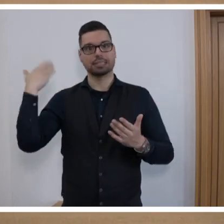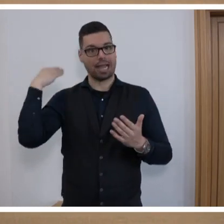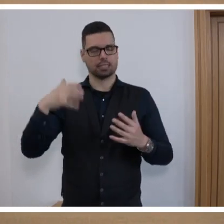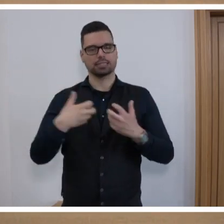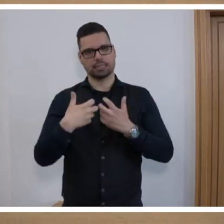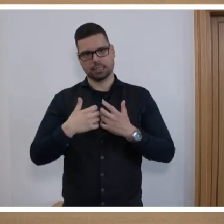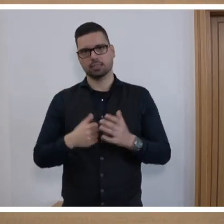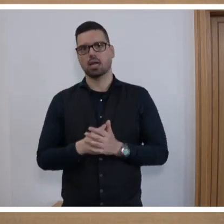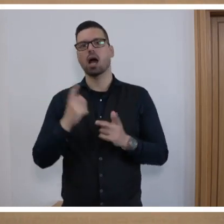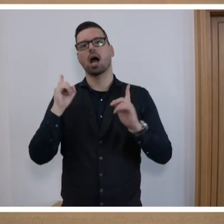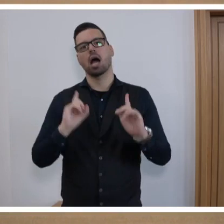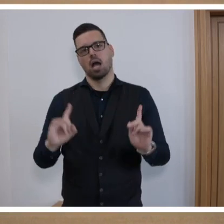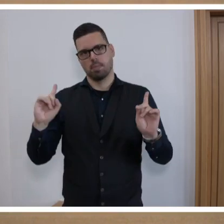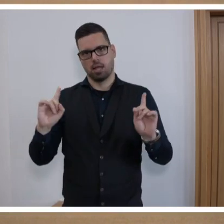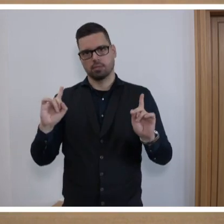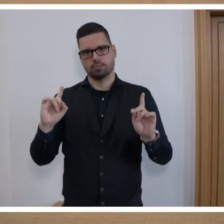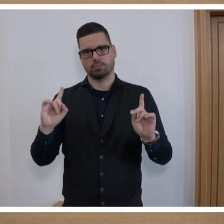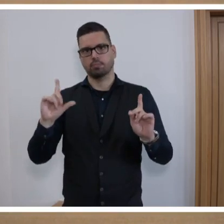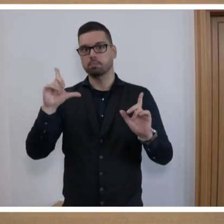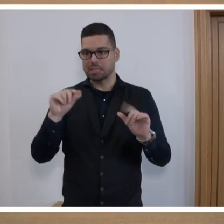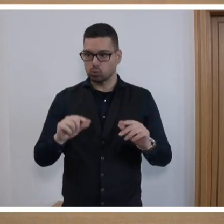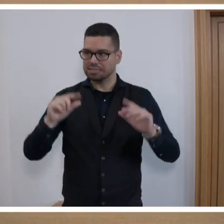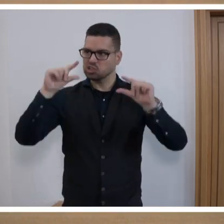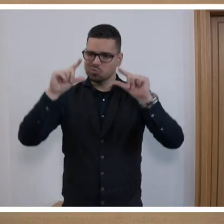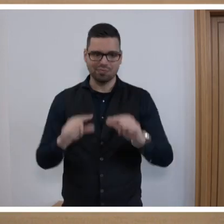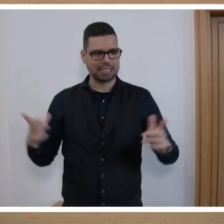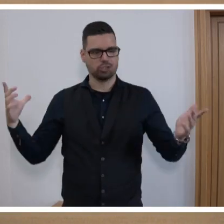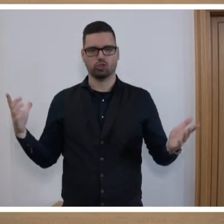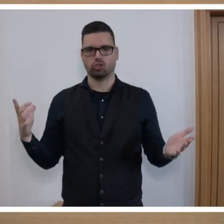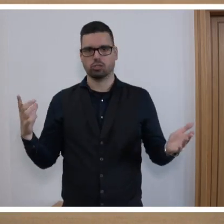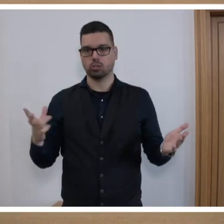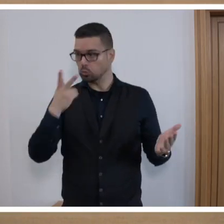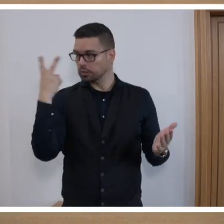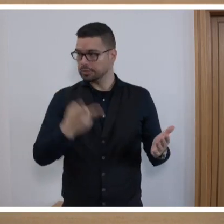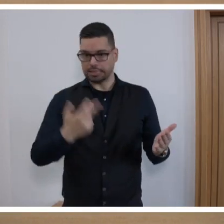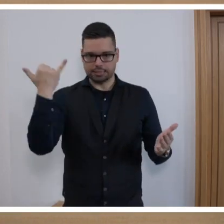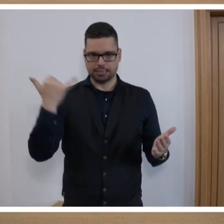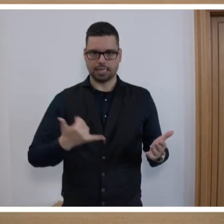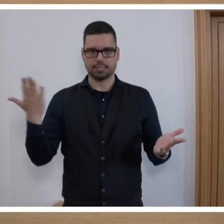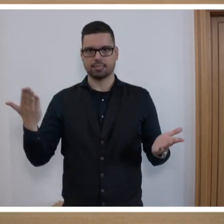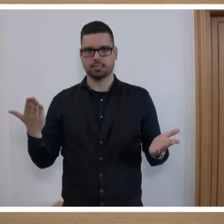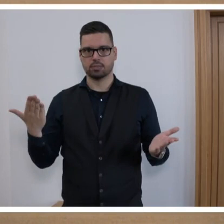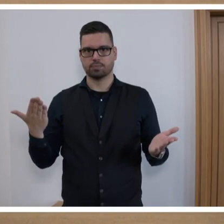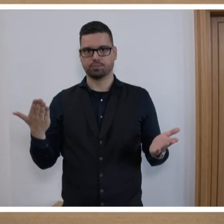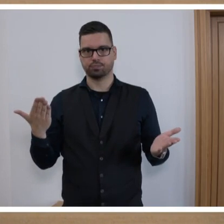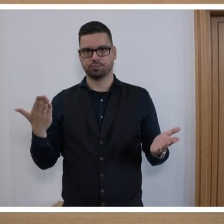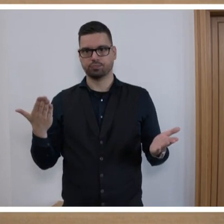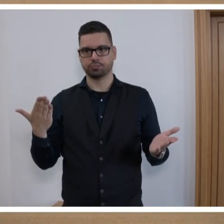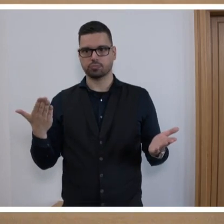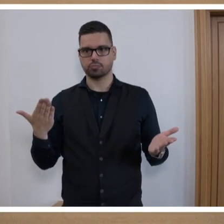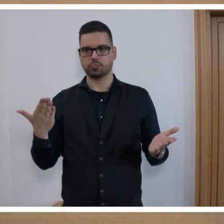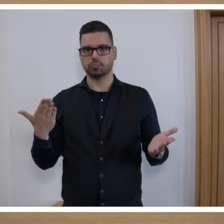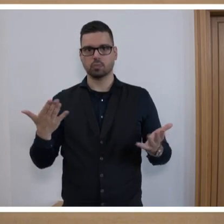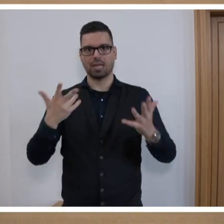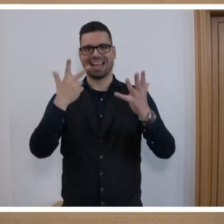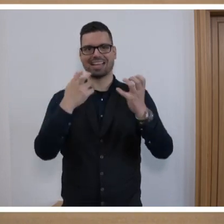aber es ist bedeutend zu wenig. Und das sehen wir jetzt, wo, wie gesagt, fast 80